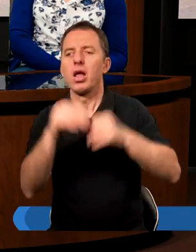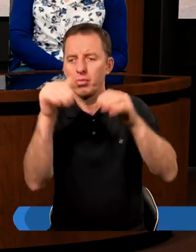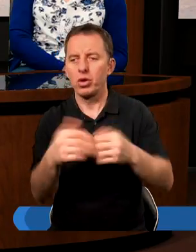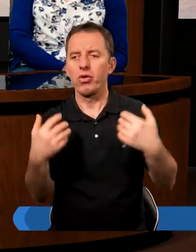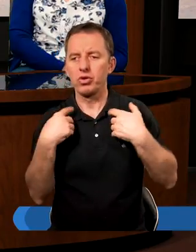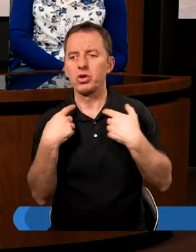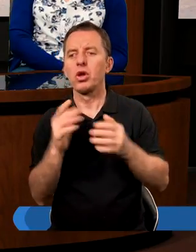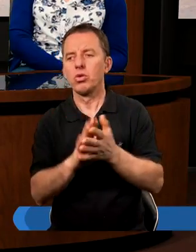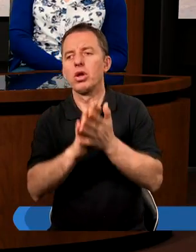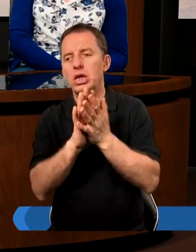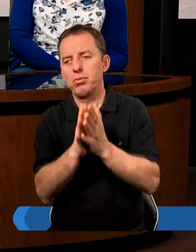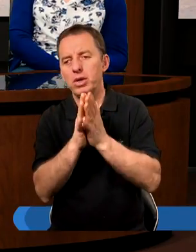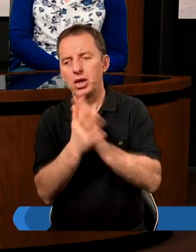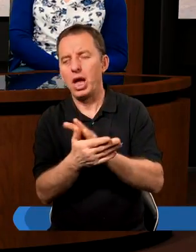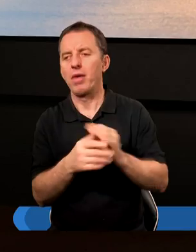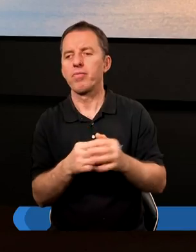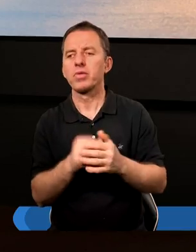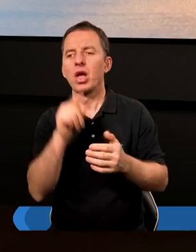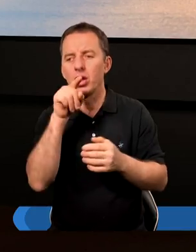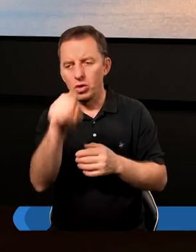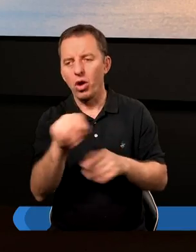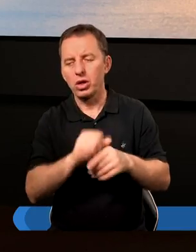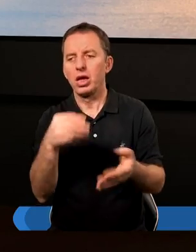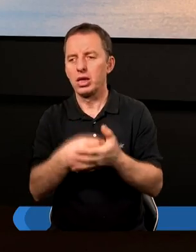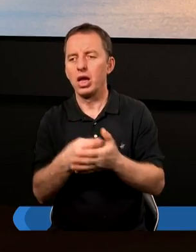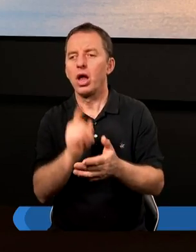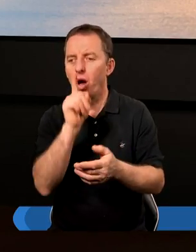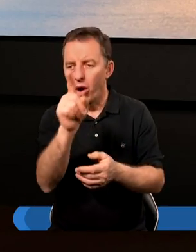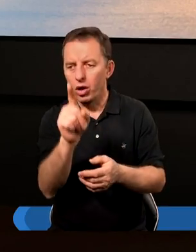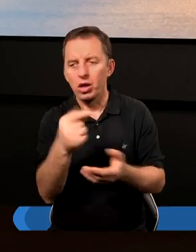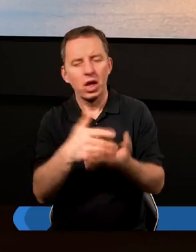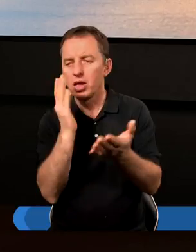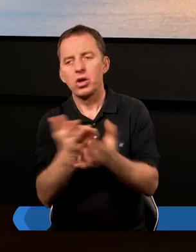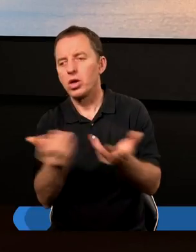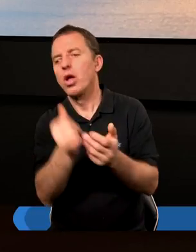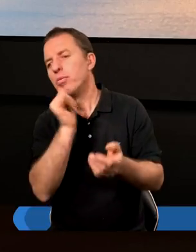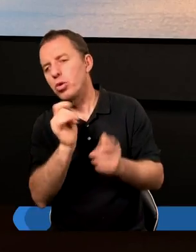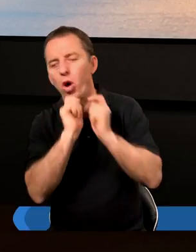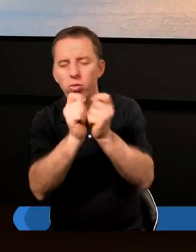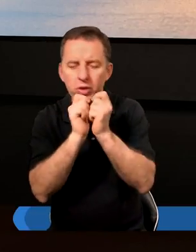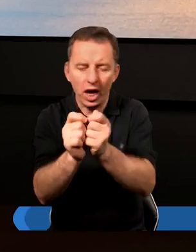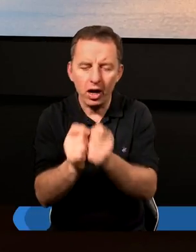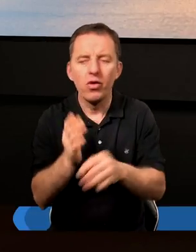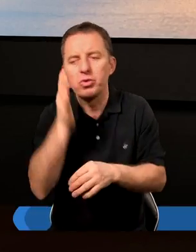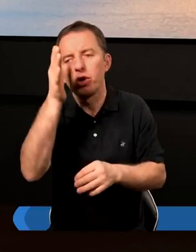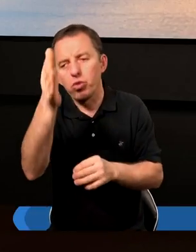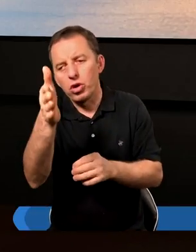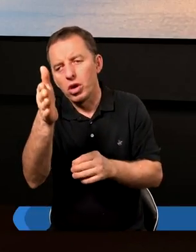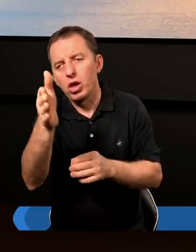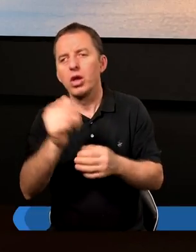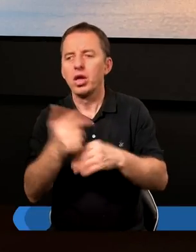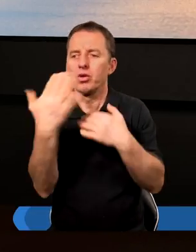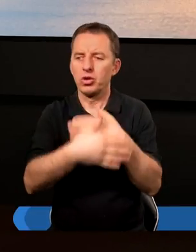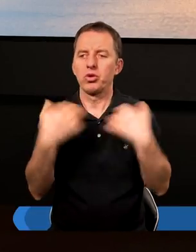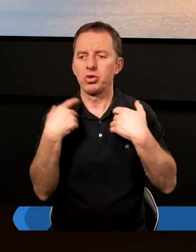może w życiu człowieka się zmieniać. To jest cenne, że On nas nie tylko gdzieś próbuje obdarować czymś w przyszłości, ale